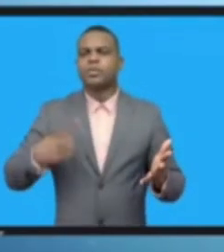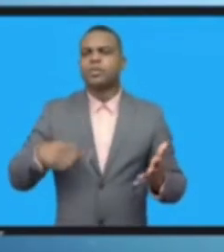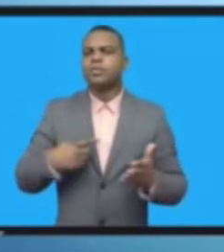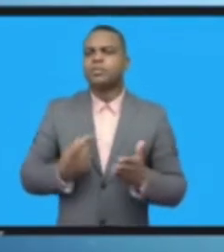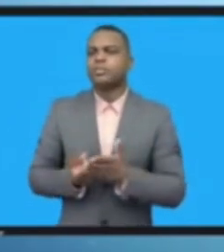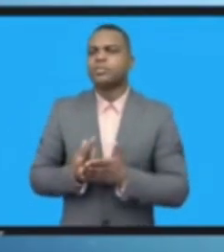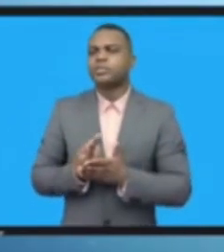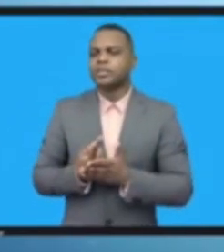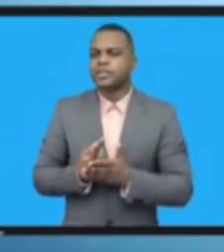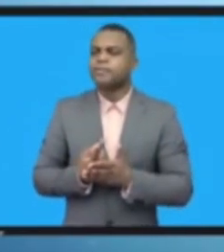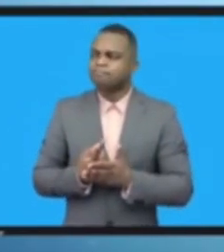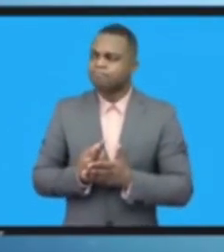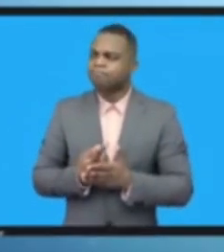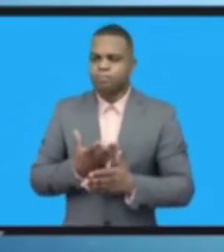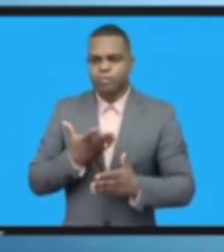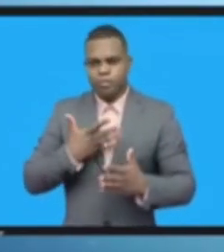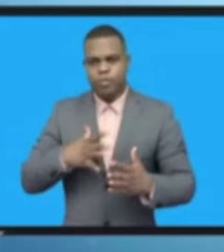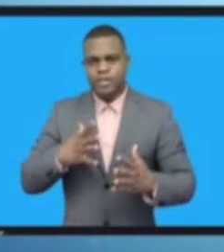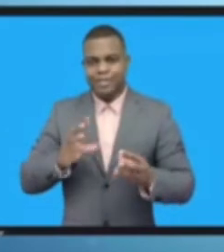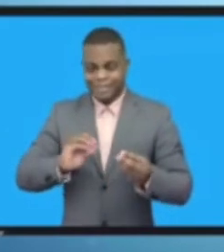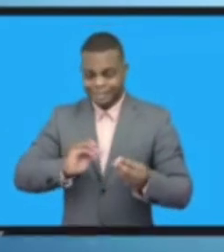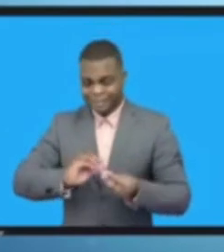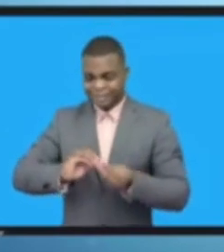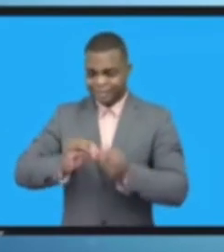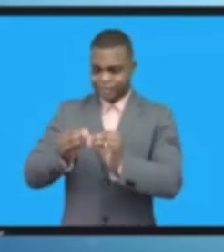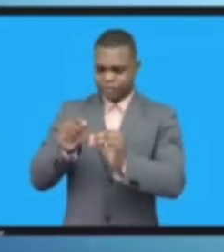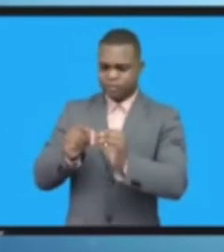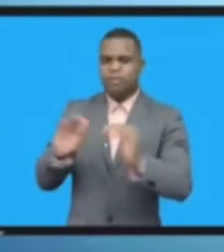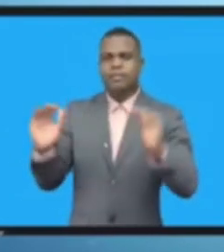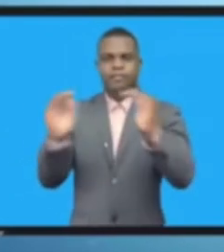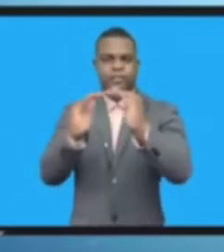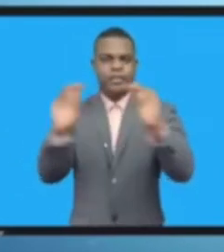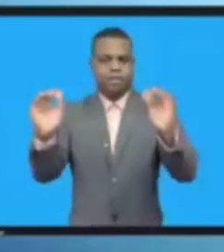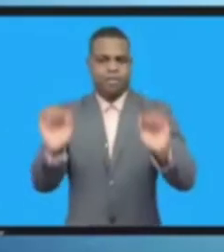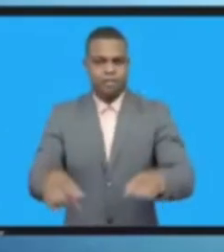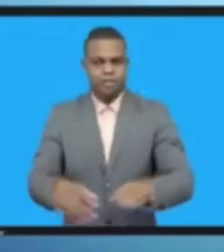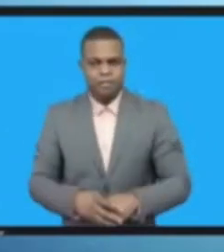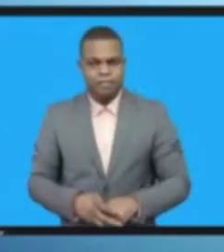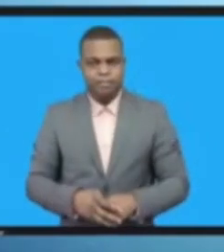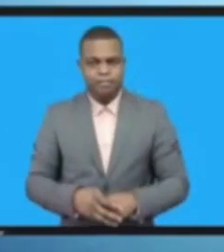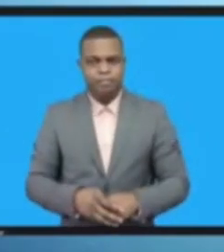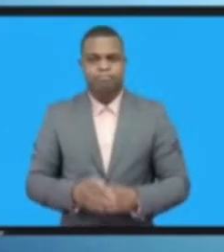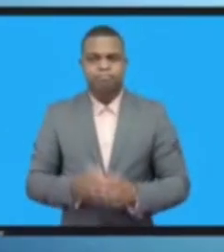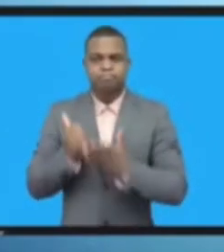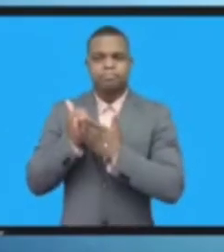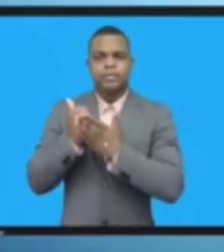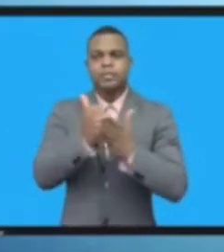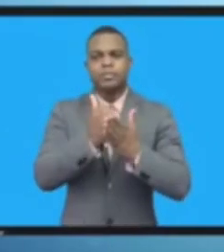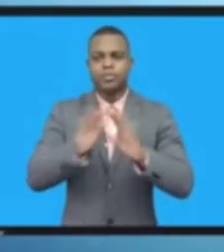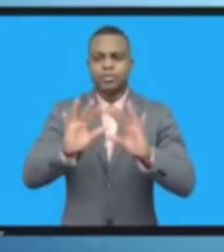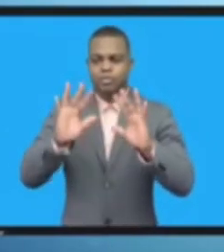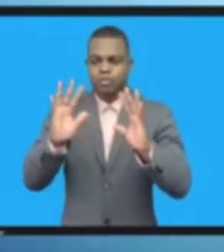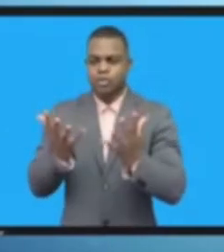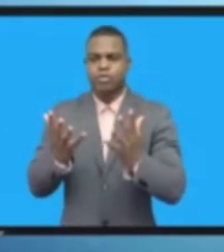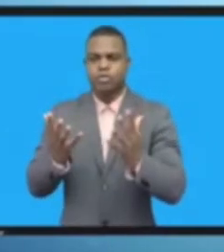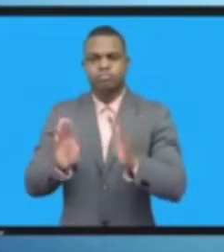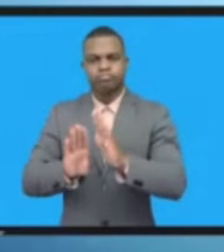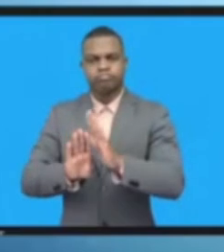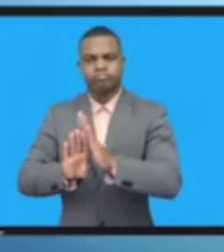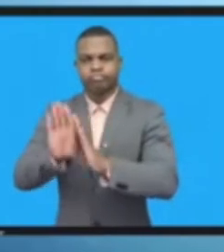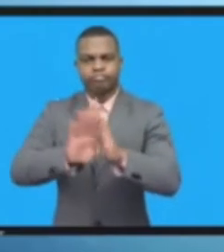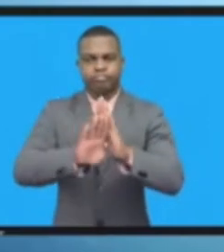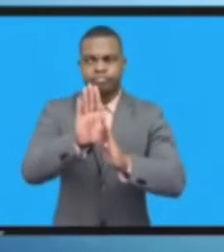لنا جميعاً إن التكنولوجيا الرقمية تعتبر من المحفظات ومن خلال هذا العالم